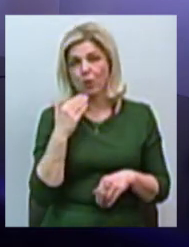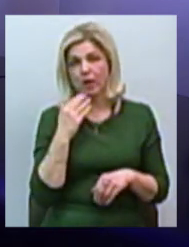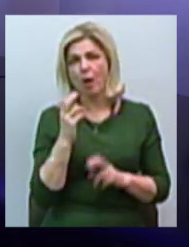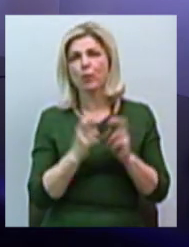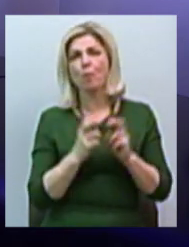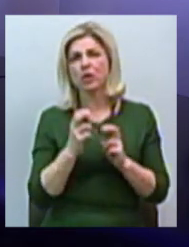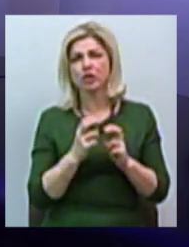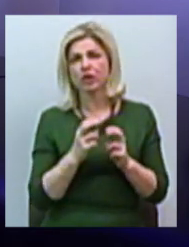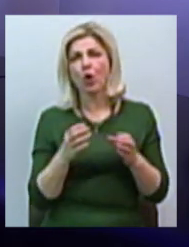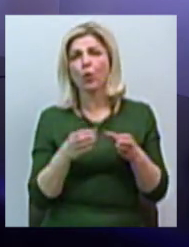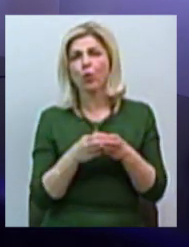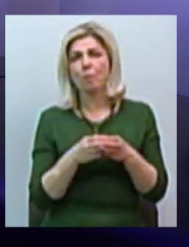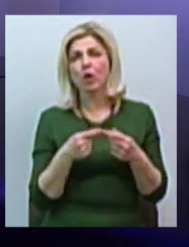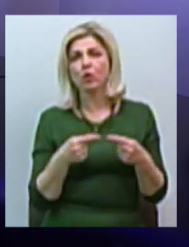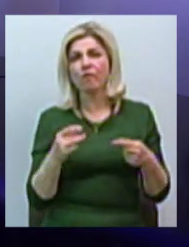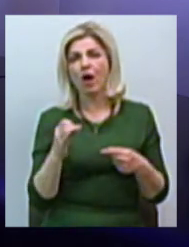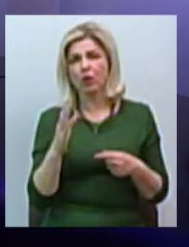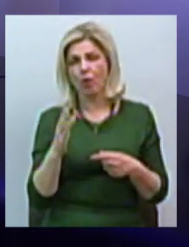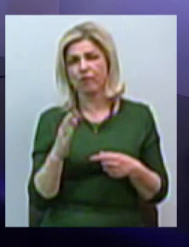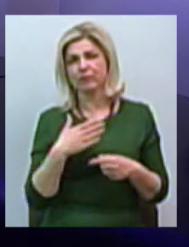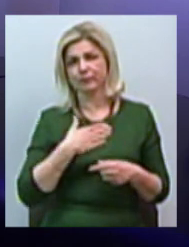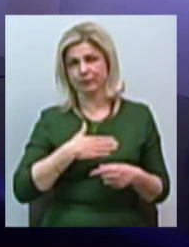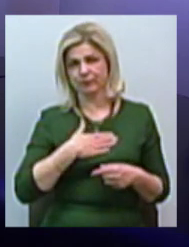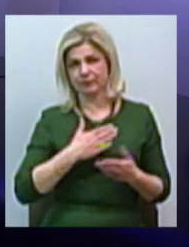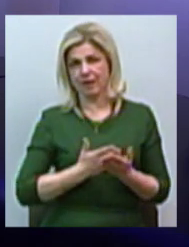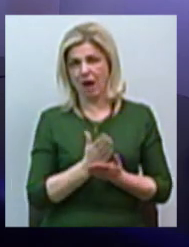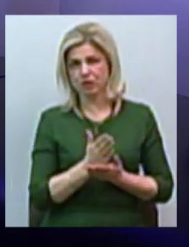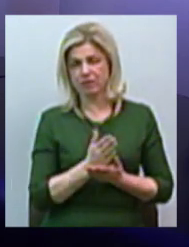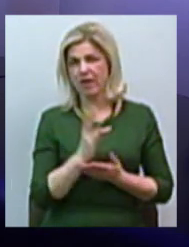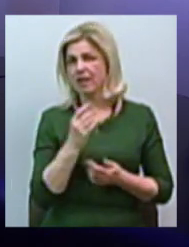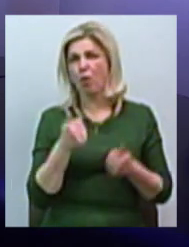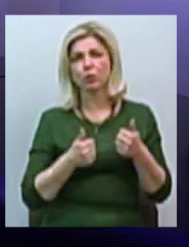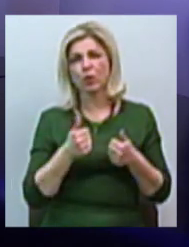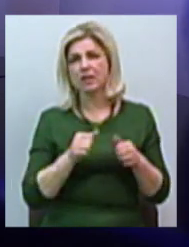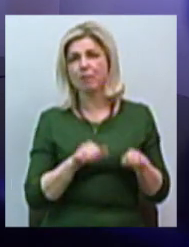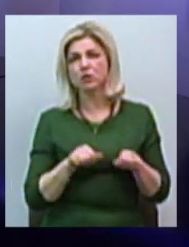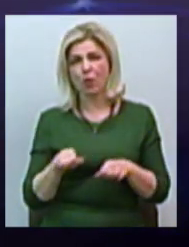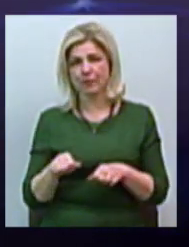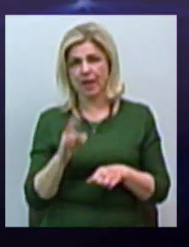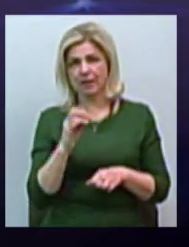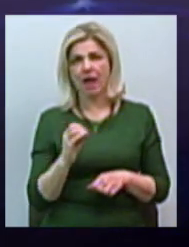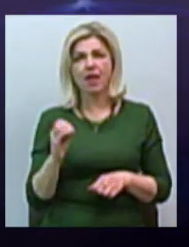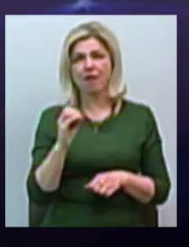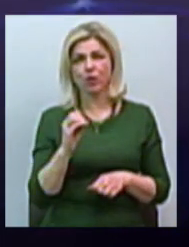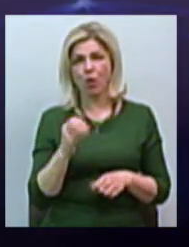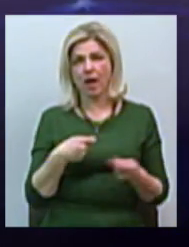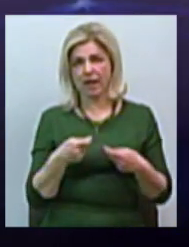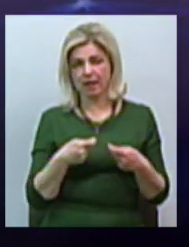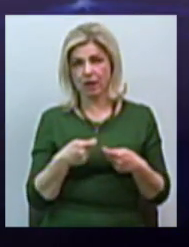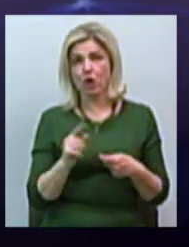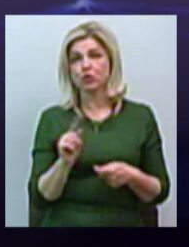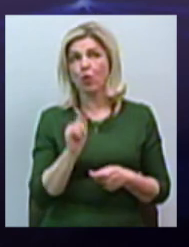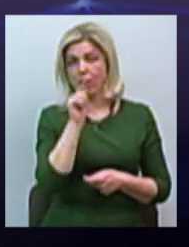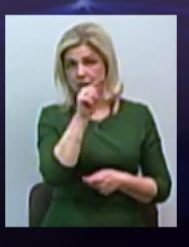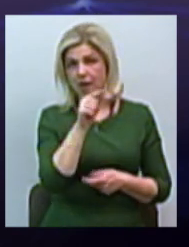товаров, не дуже конкурентноспособні на європейському ринку. То, що вони готові нас будуть принимати,